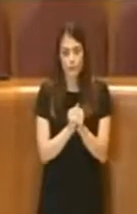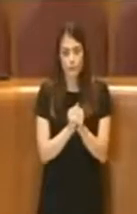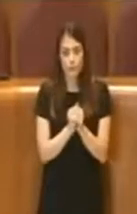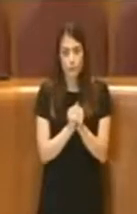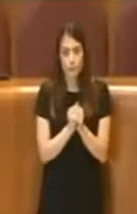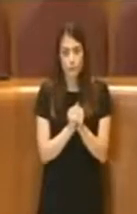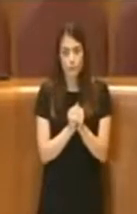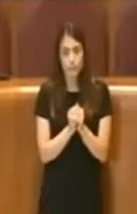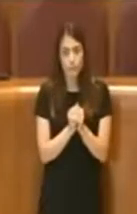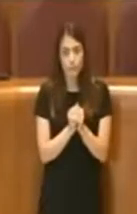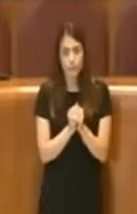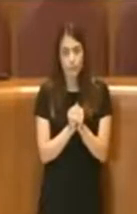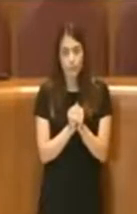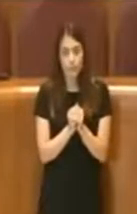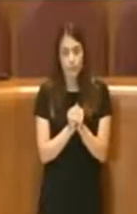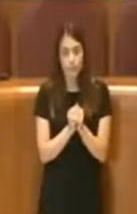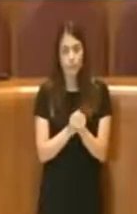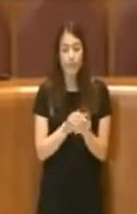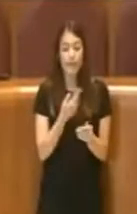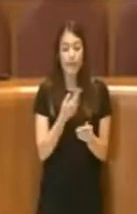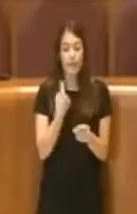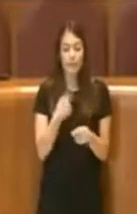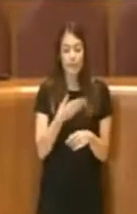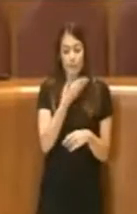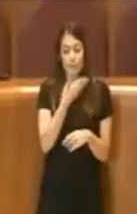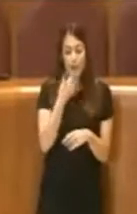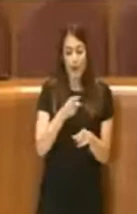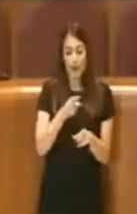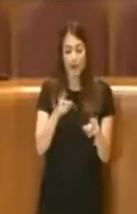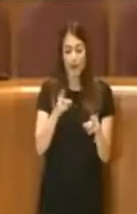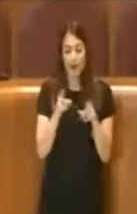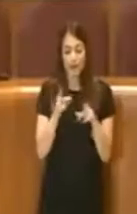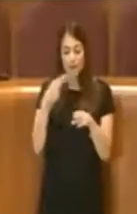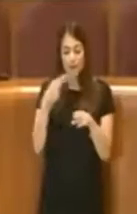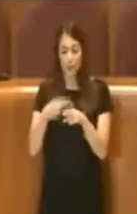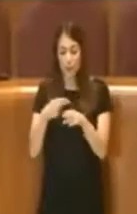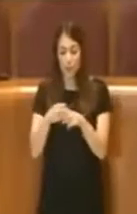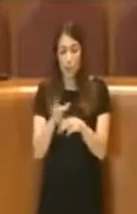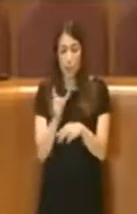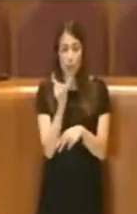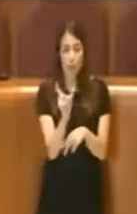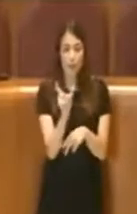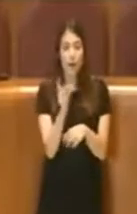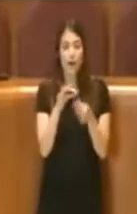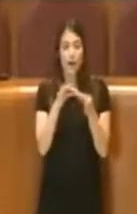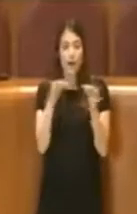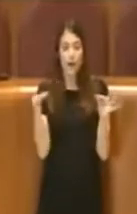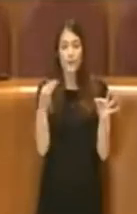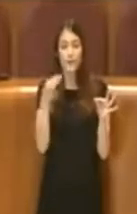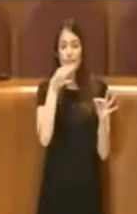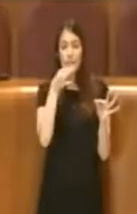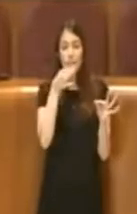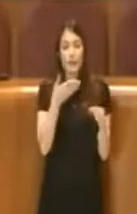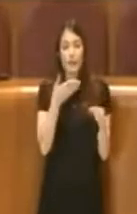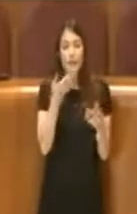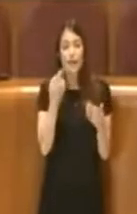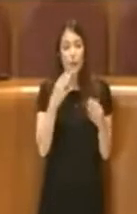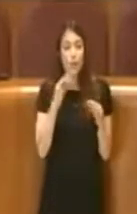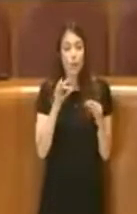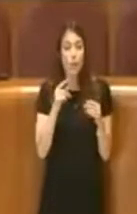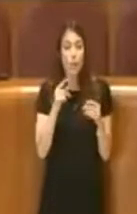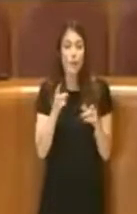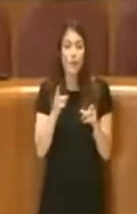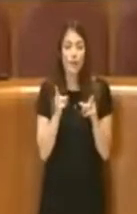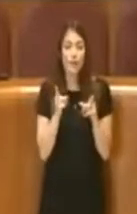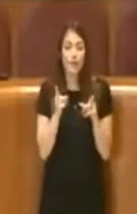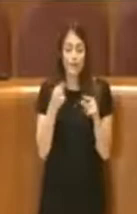locuzione mancata difesa di Roma si indica l'assenza di un piano organico per la difesa della